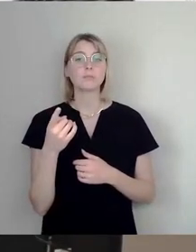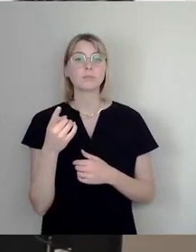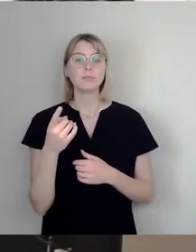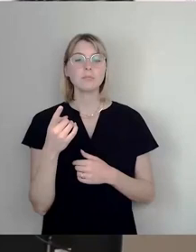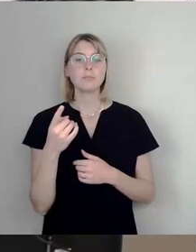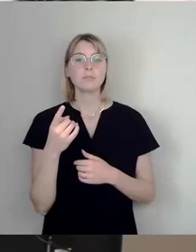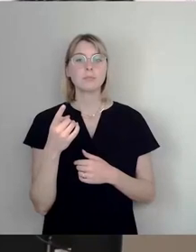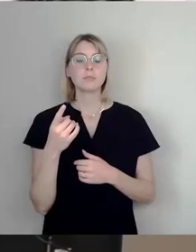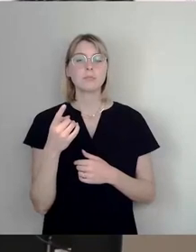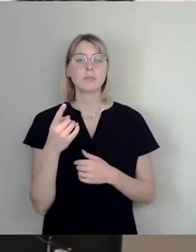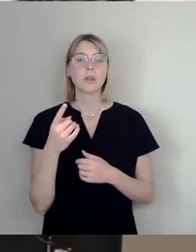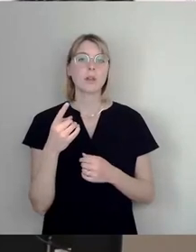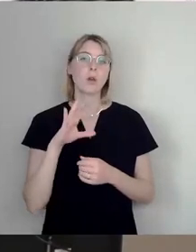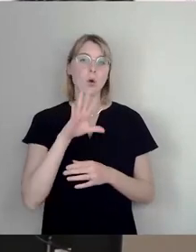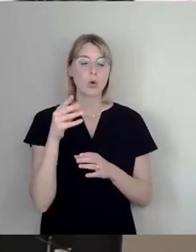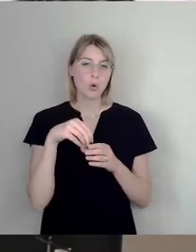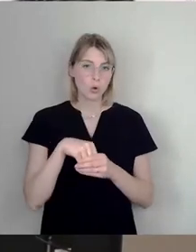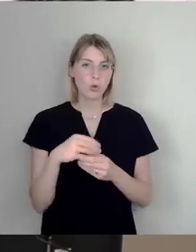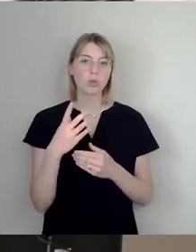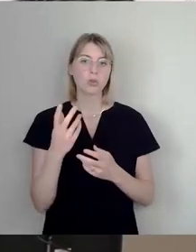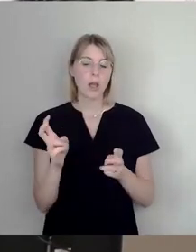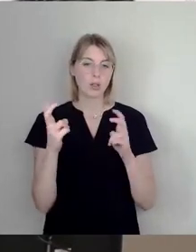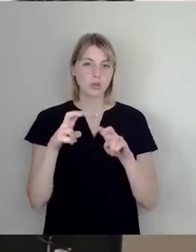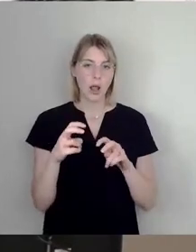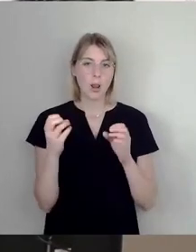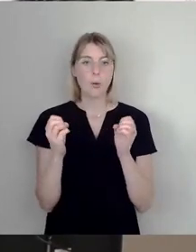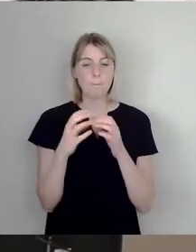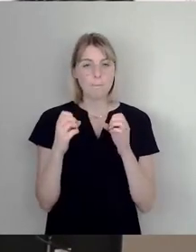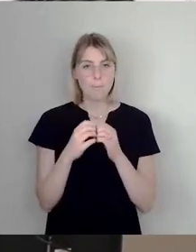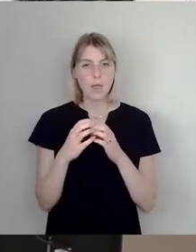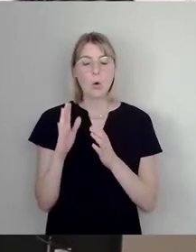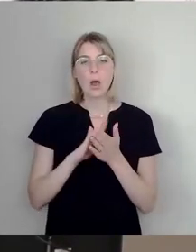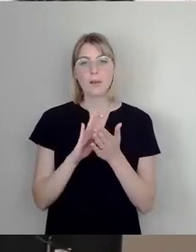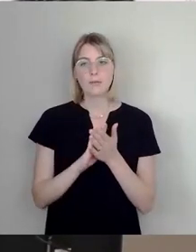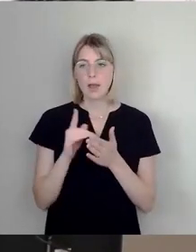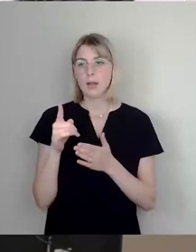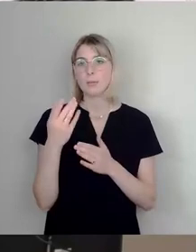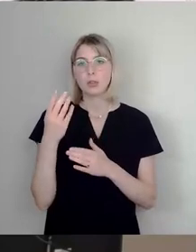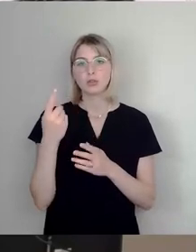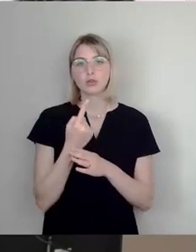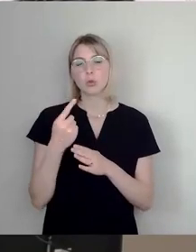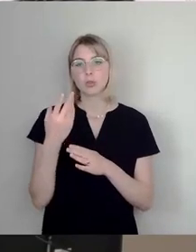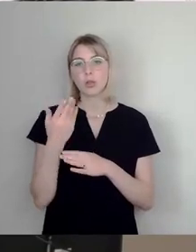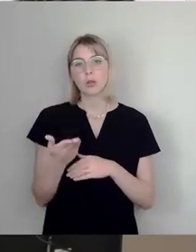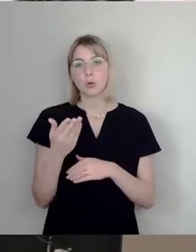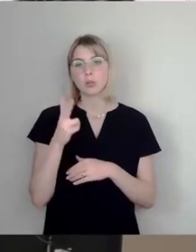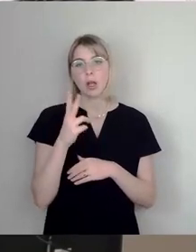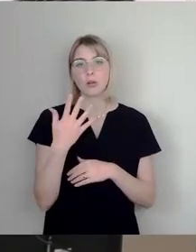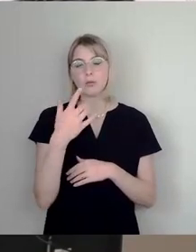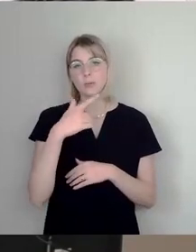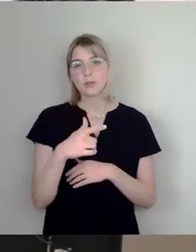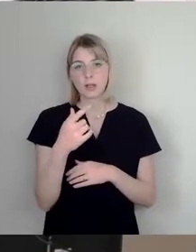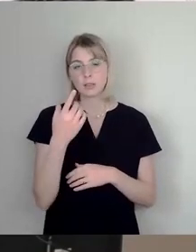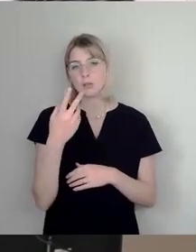hergestellt zu sein von Bio-Handwerkern im Preisgau zum Stundenlohn von 335 Euro. Zumindest macht das den Literpreis aus,